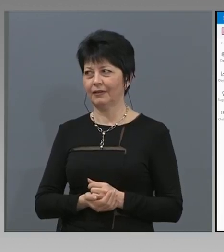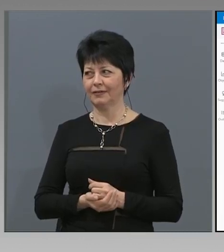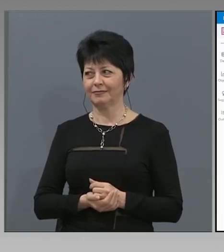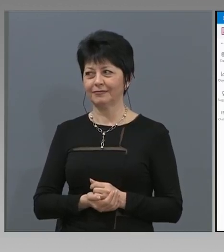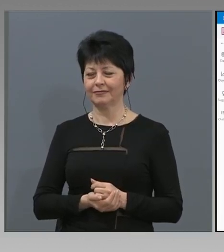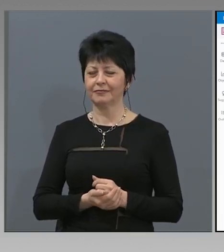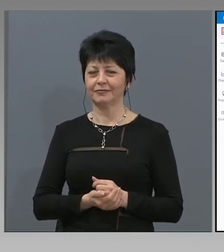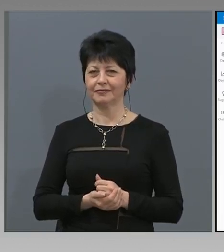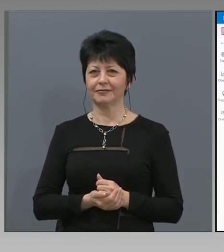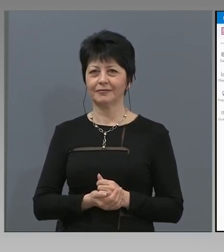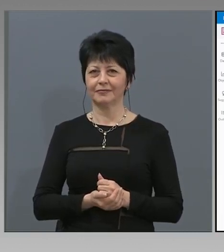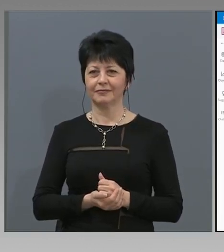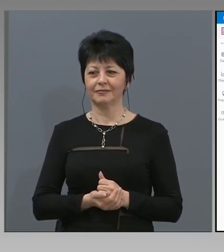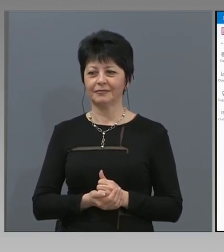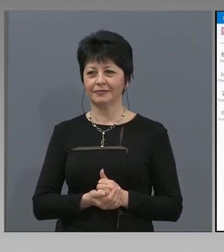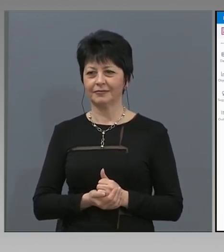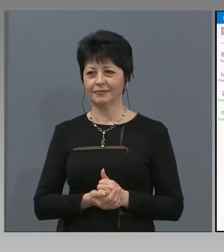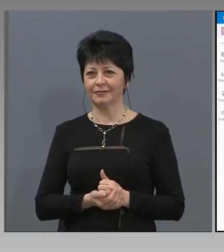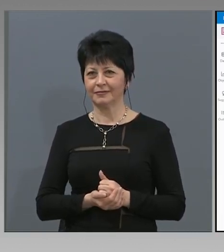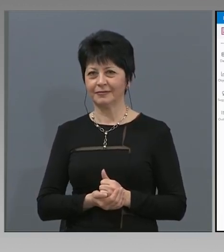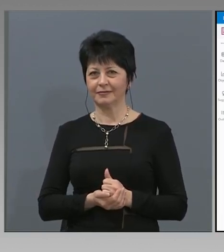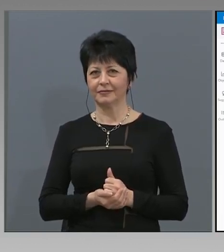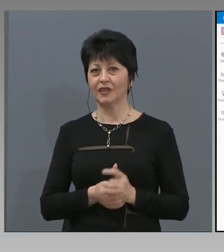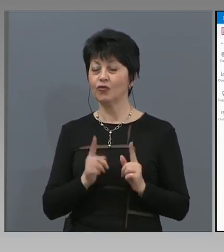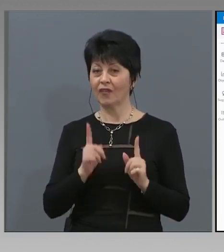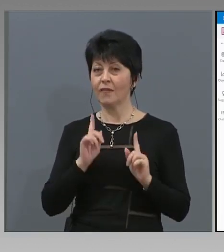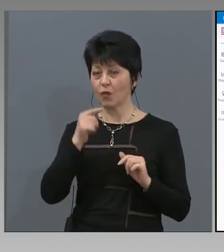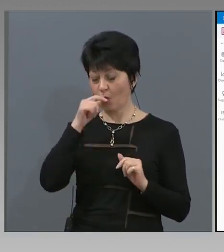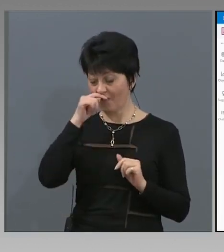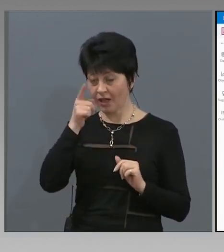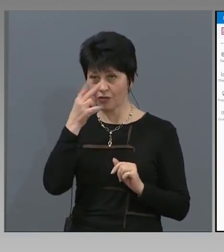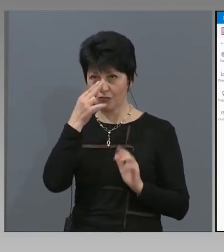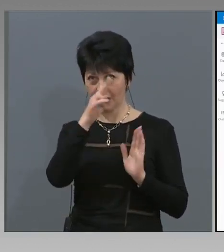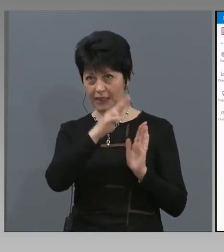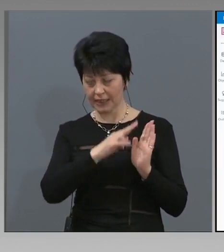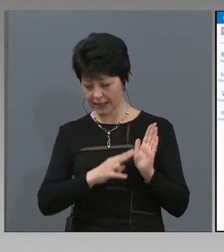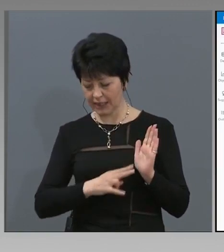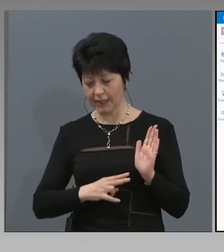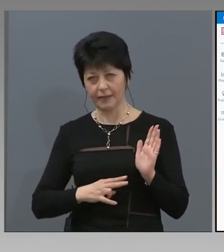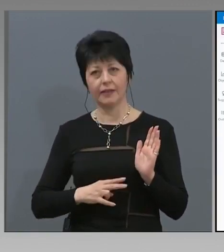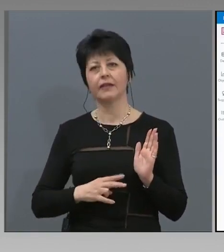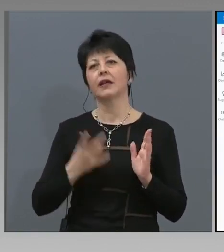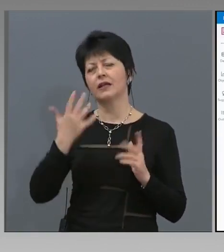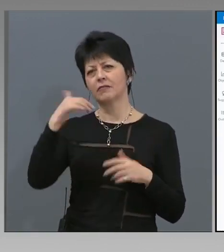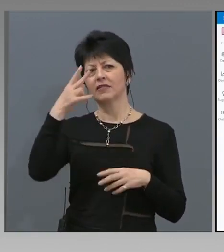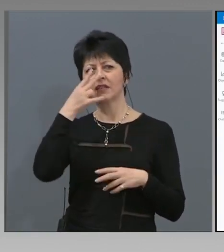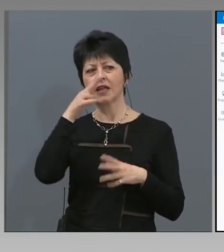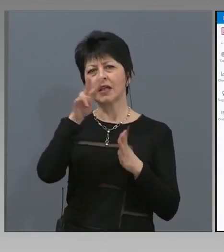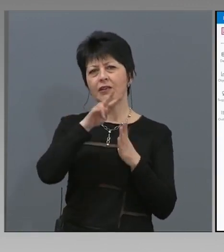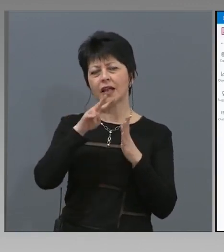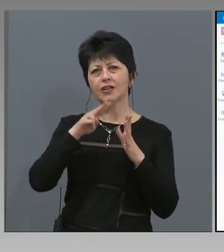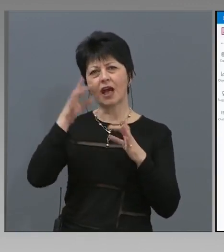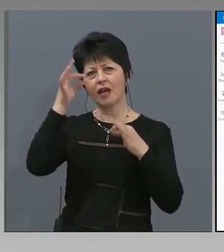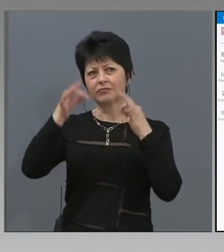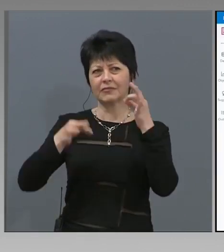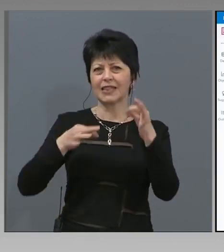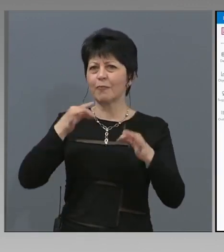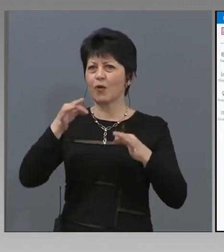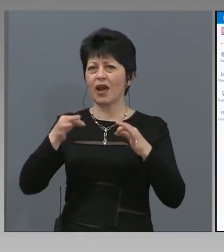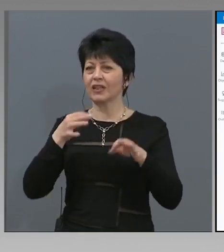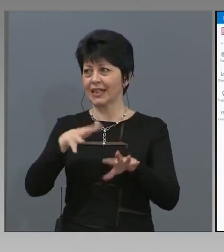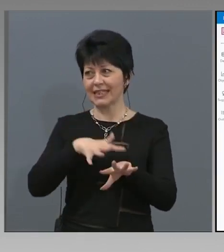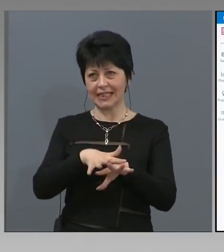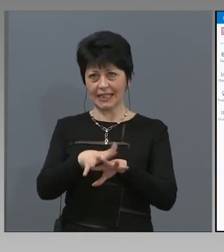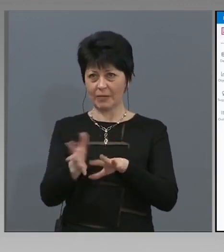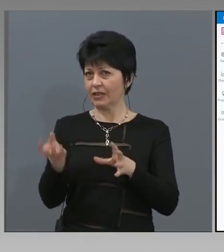Този хитмап е важен, за да може да се следи развитието на заболяването в период от време. Системата ще